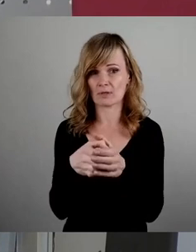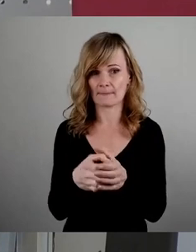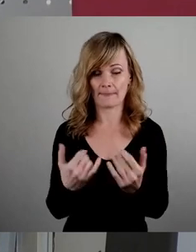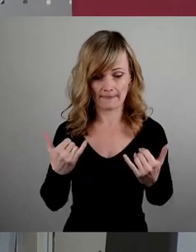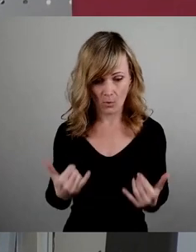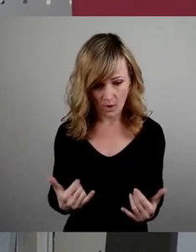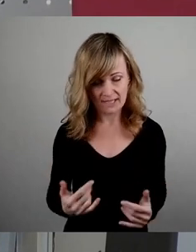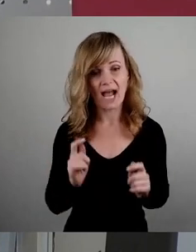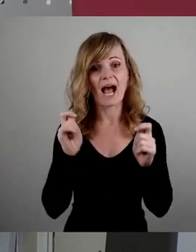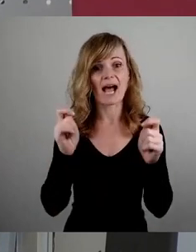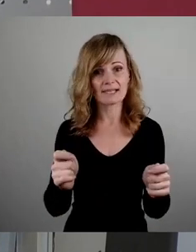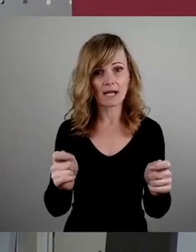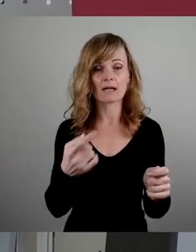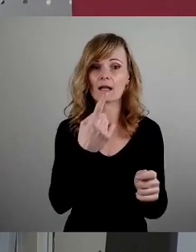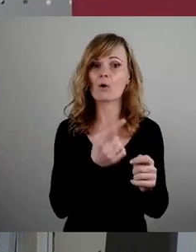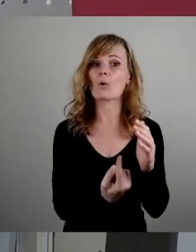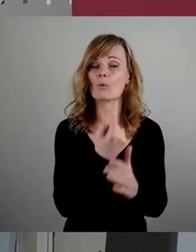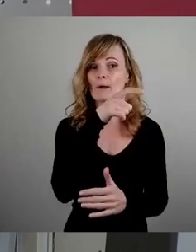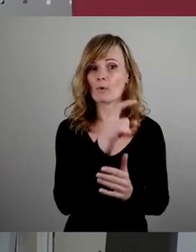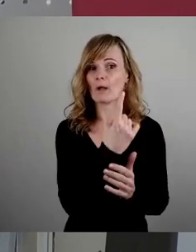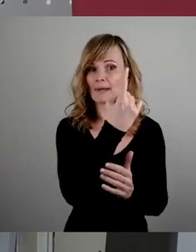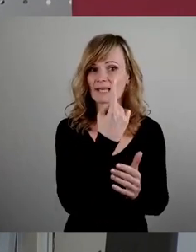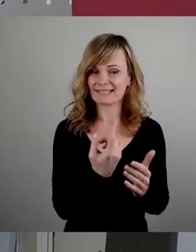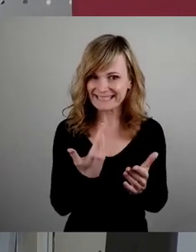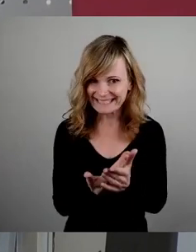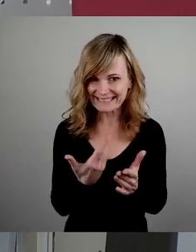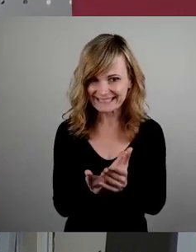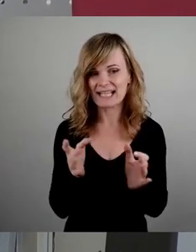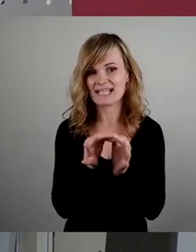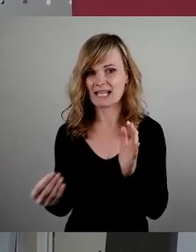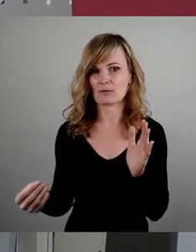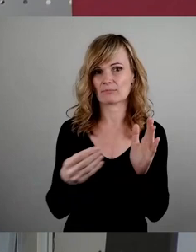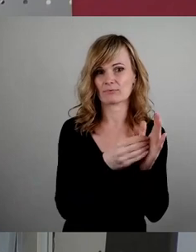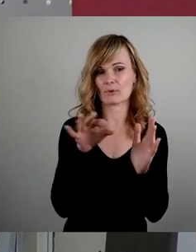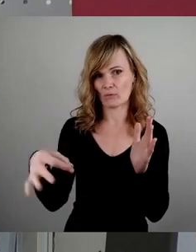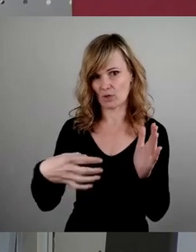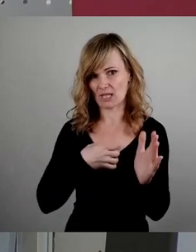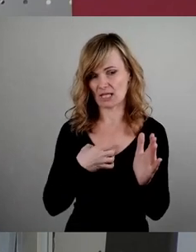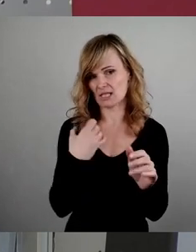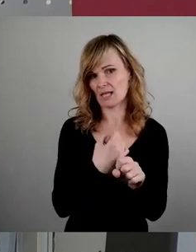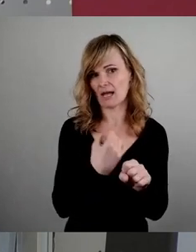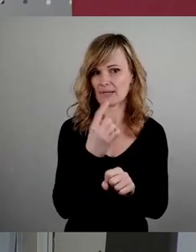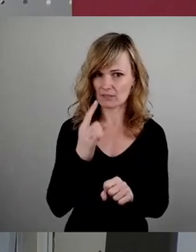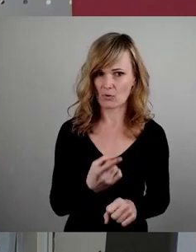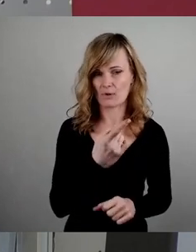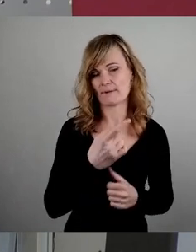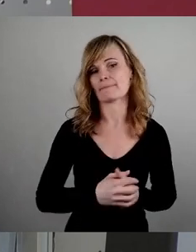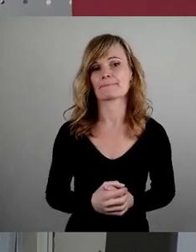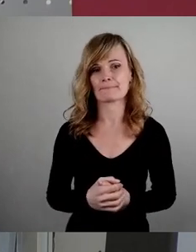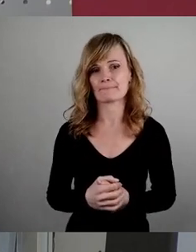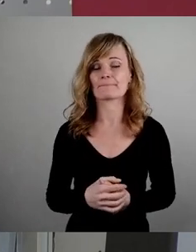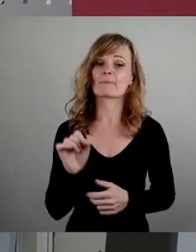wollen wir den Oberbürgermeister beauftragen, genau eine solche Satzung für Dresden zu erarbeiten, damit wir